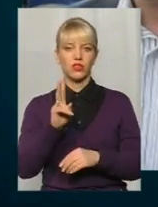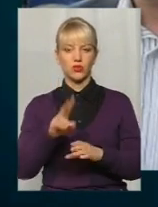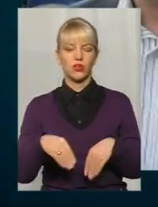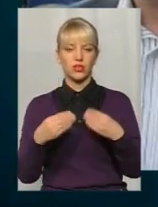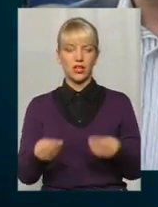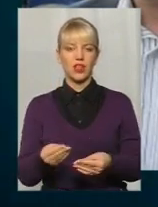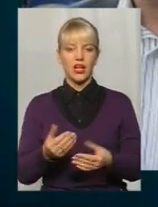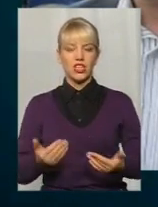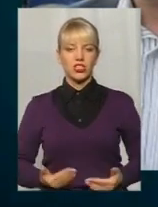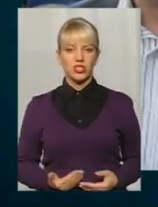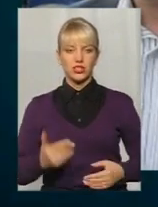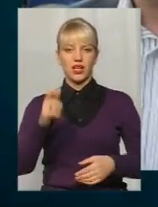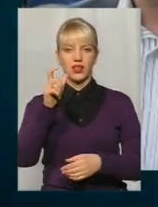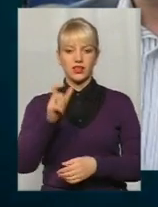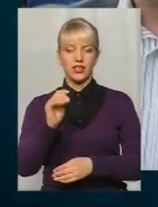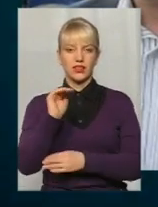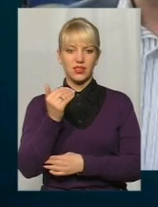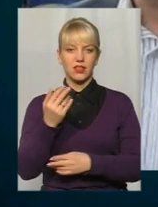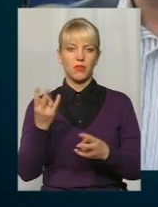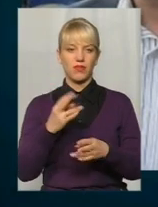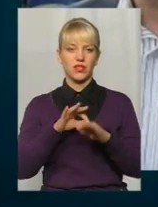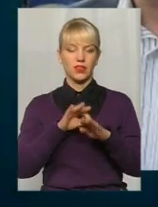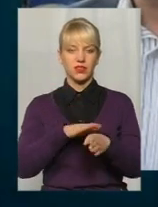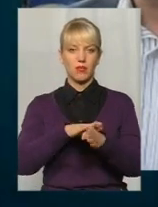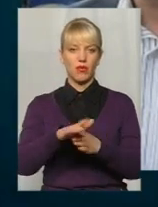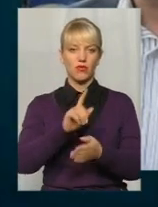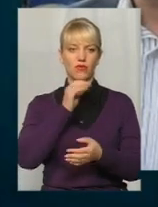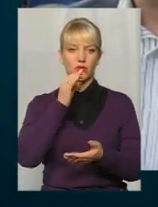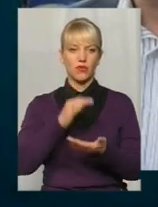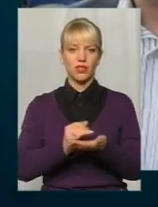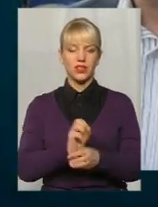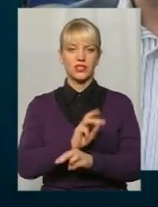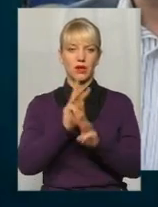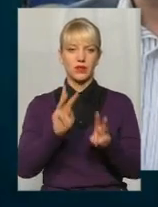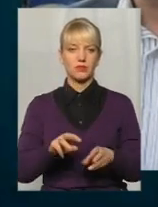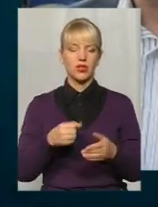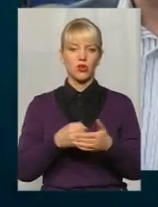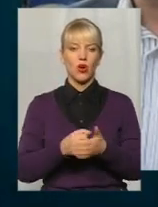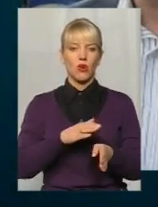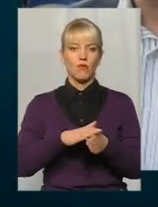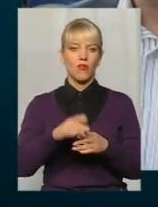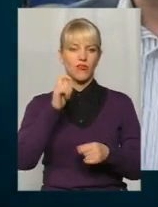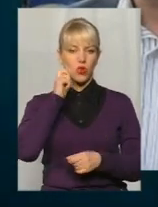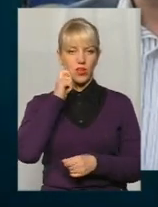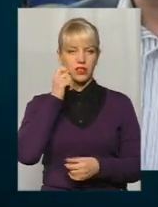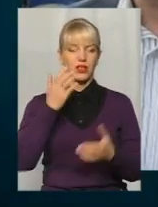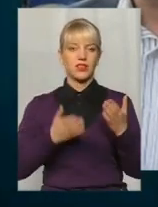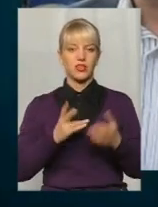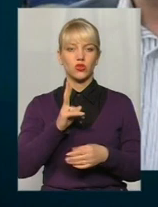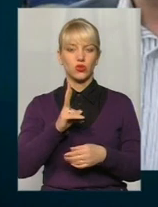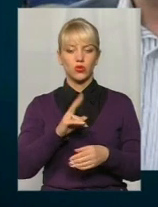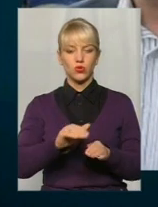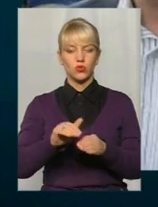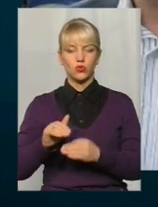життя дитині, вона має нести за неї повну відповідальність. І забезпечити його до повноліття. Якщо хтось